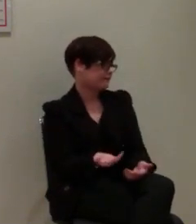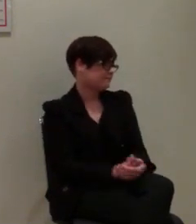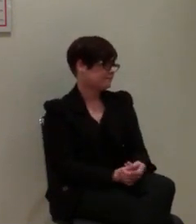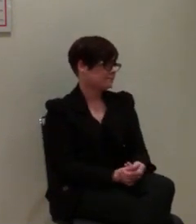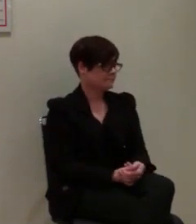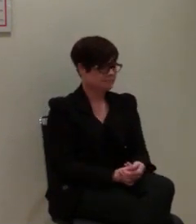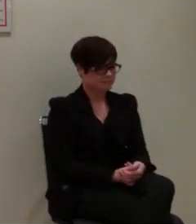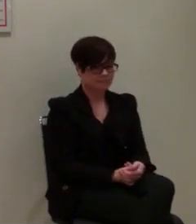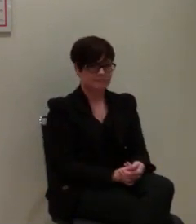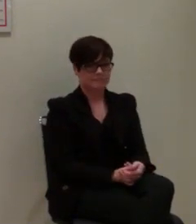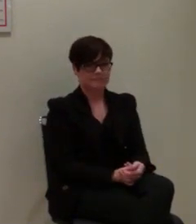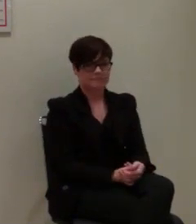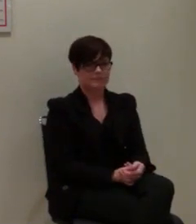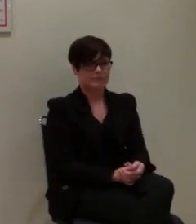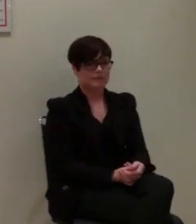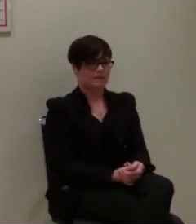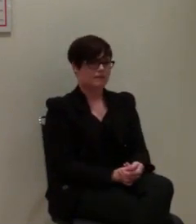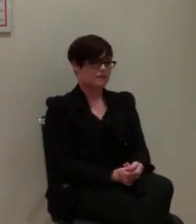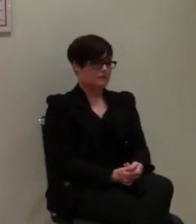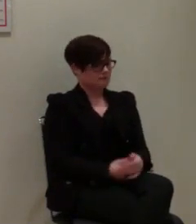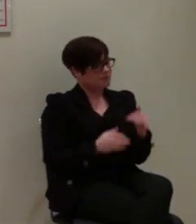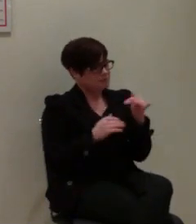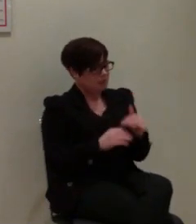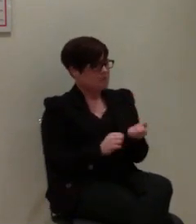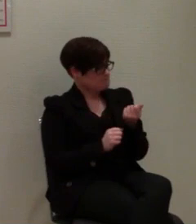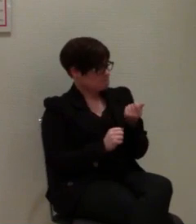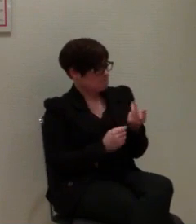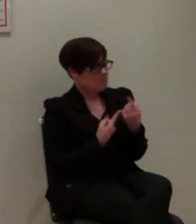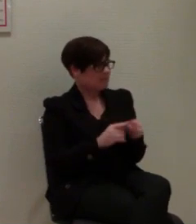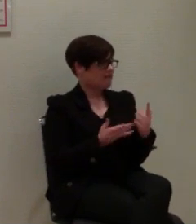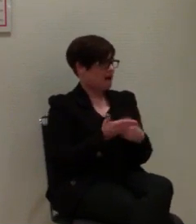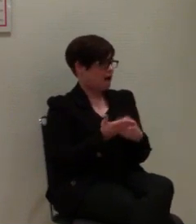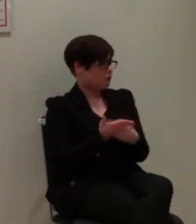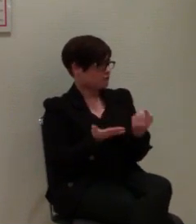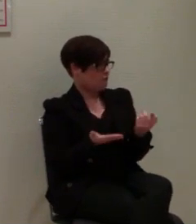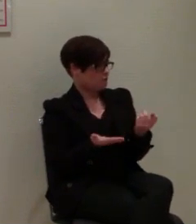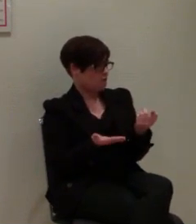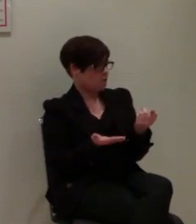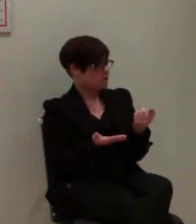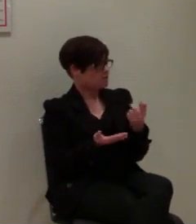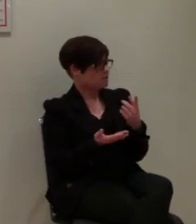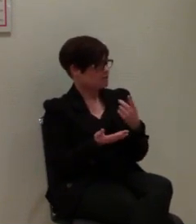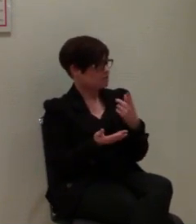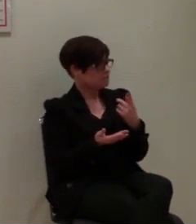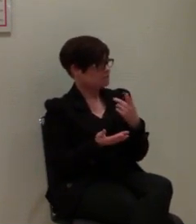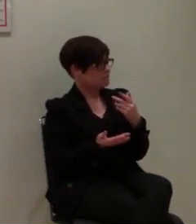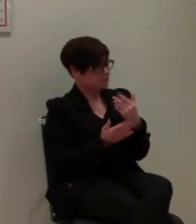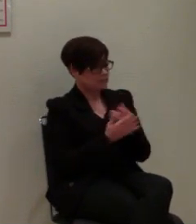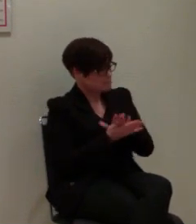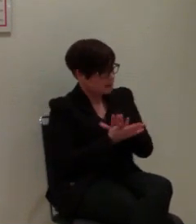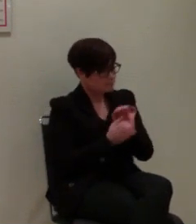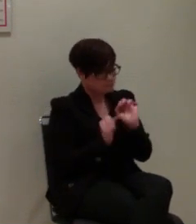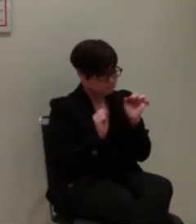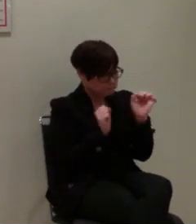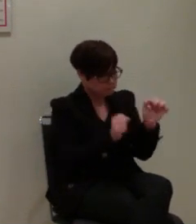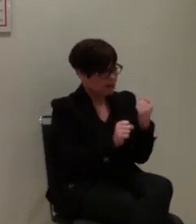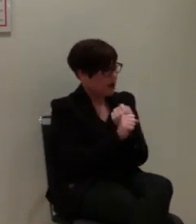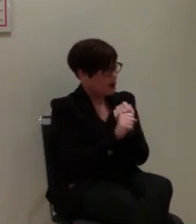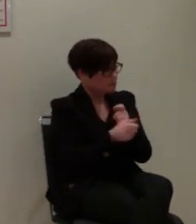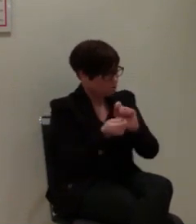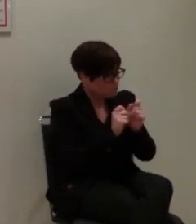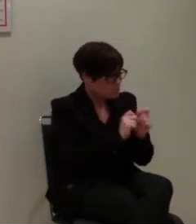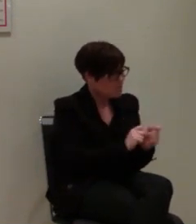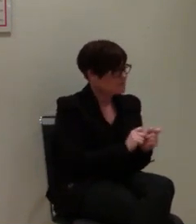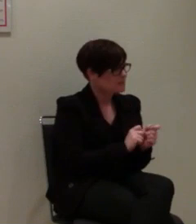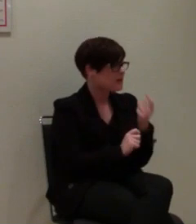Es gibt nur jede Menge Herausforderungen, die wir da noch haben. Wir arbeiten da dran. Der Plan ist im